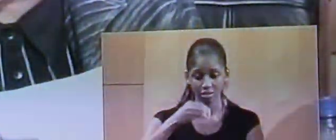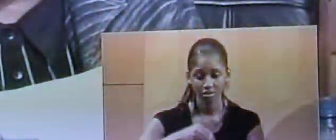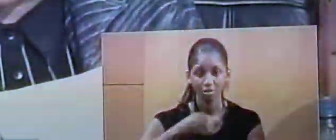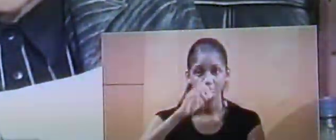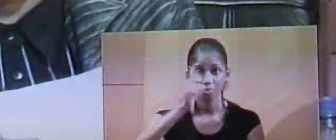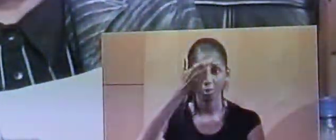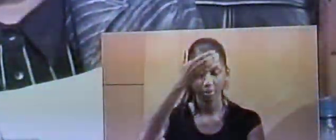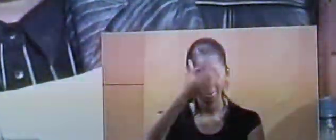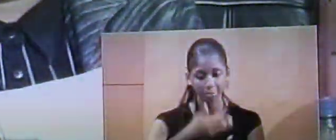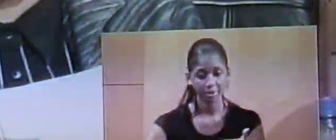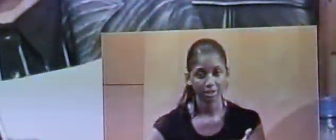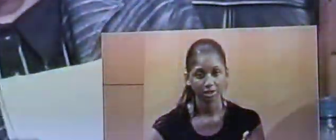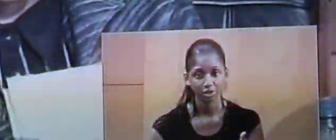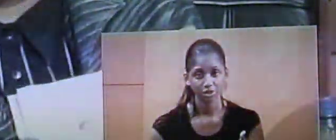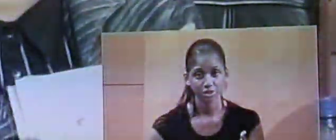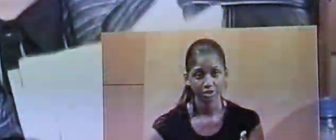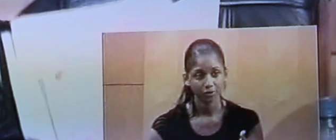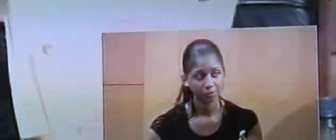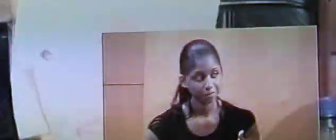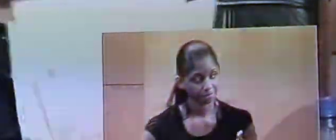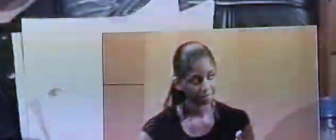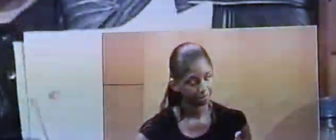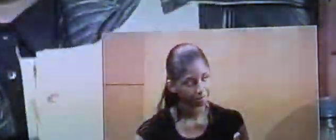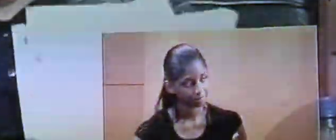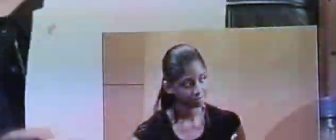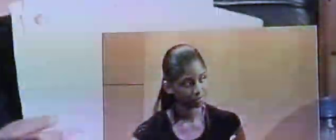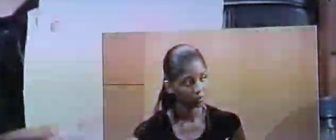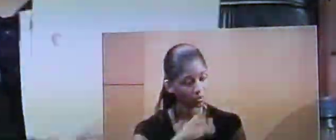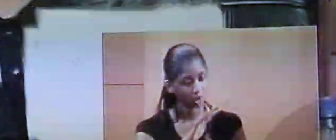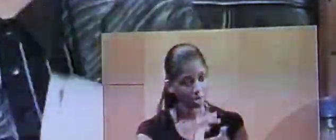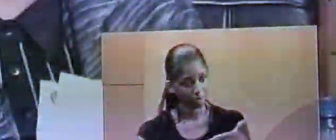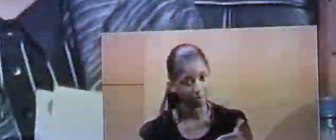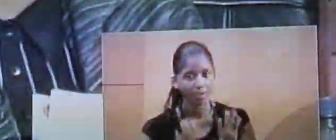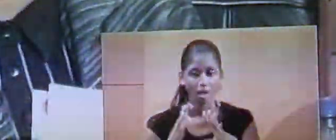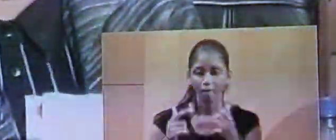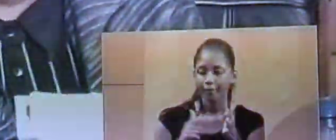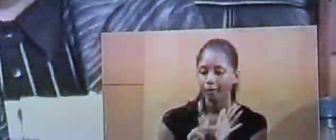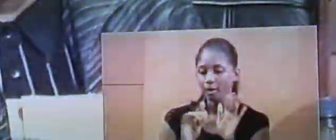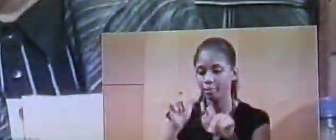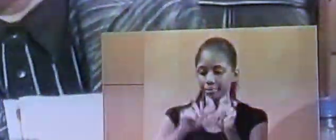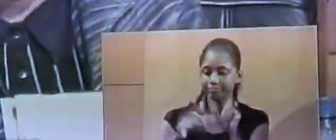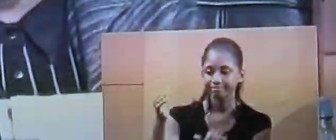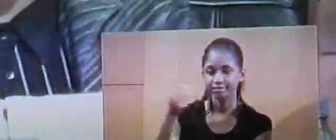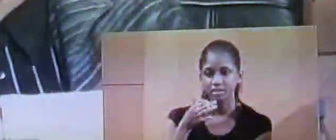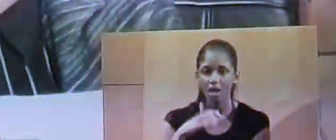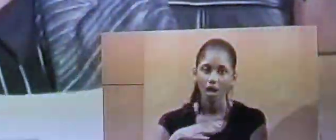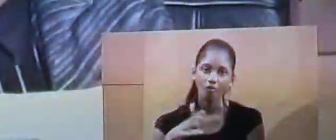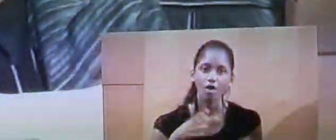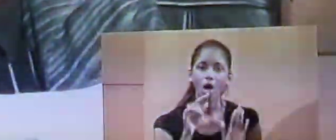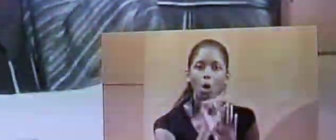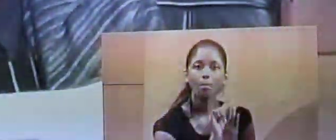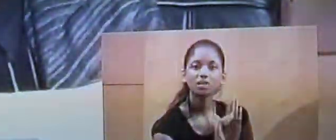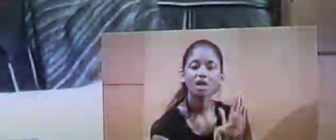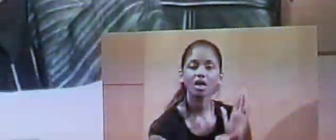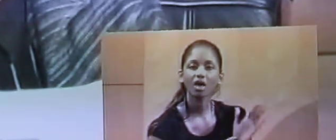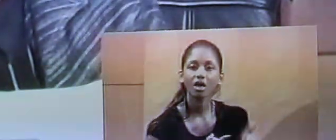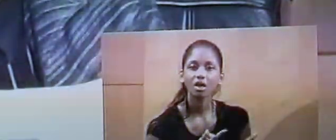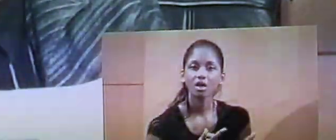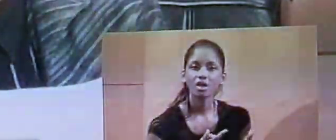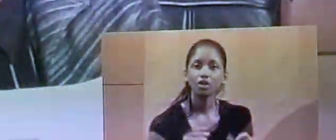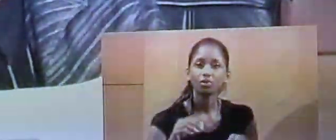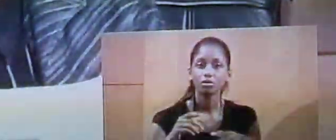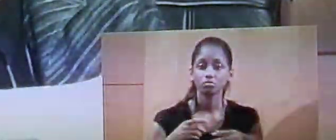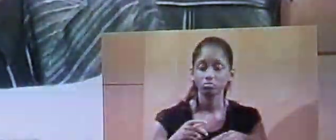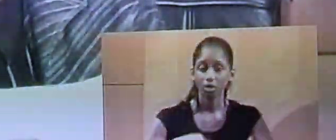première page de ce rapport. Alors, quand on vient nous dire qu'il y a eu des commentaires de la Cour